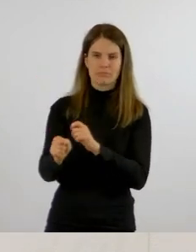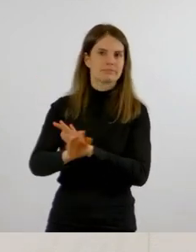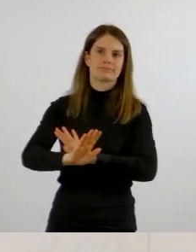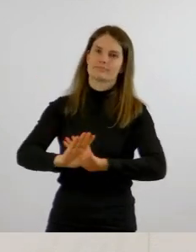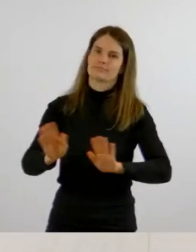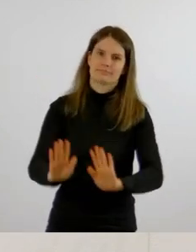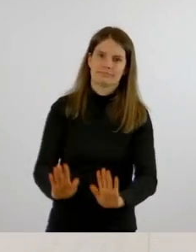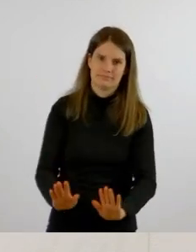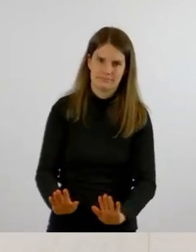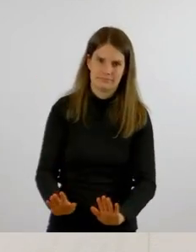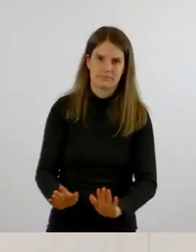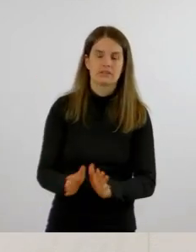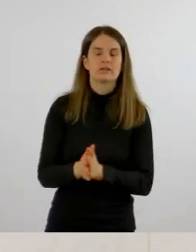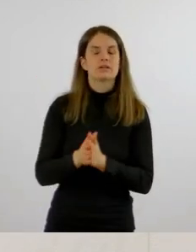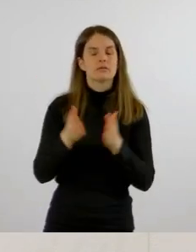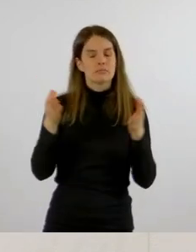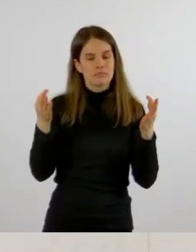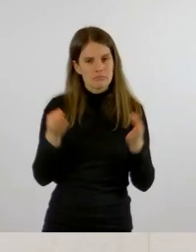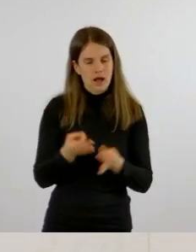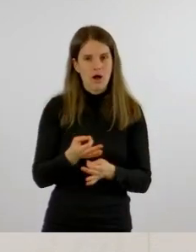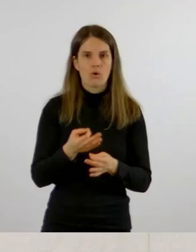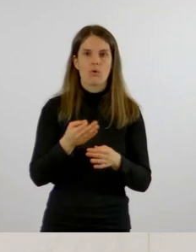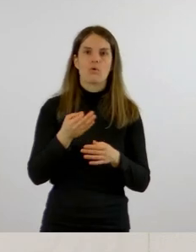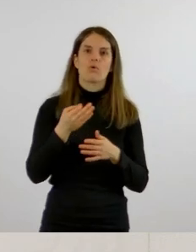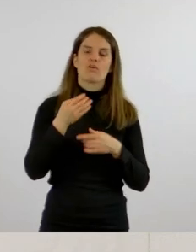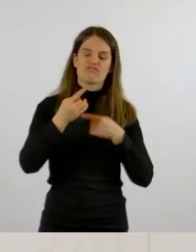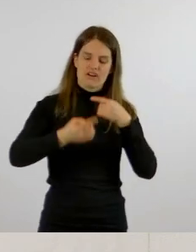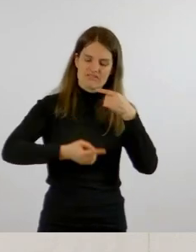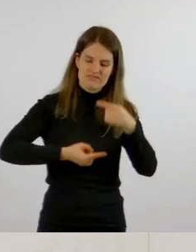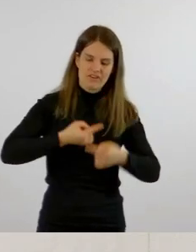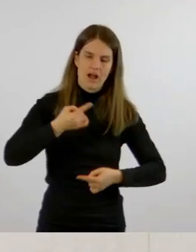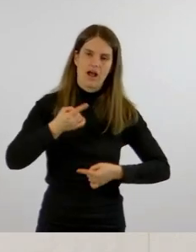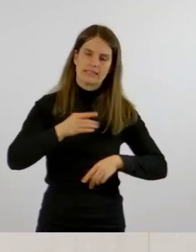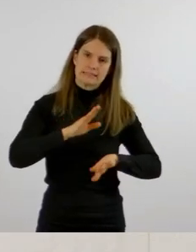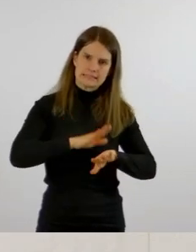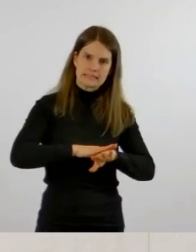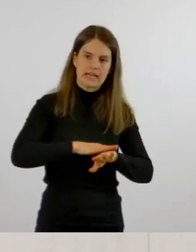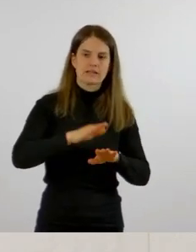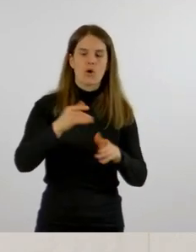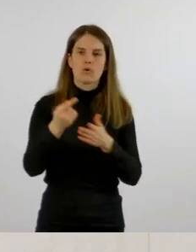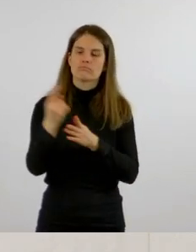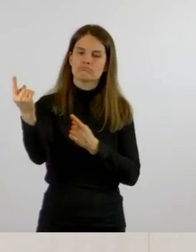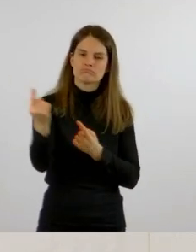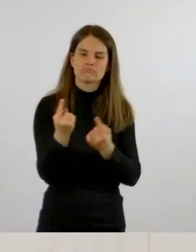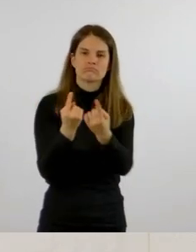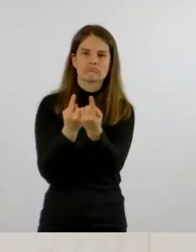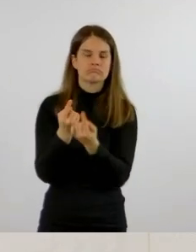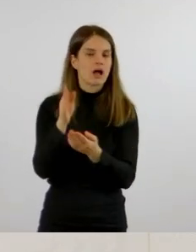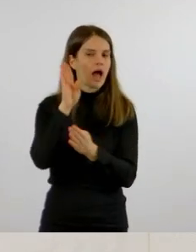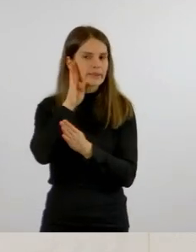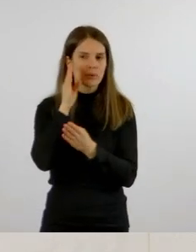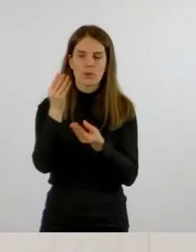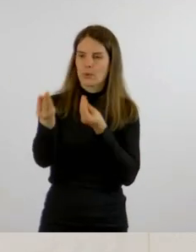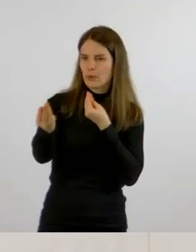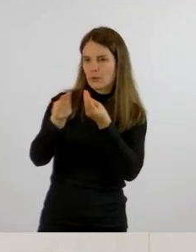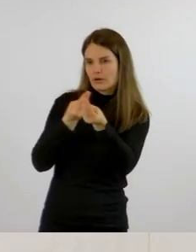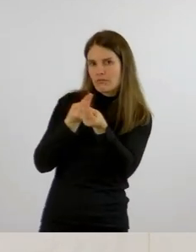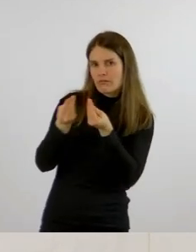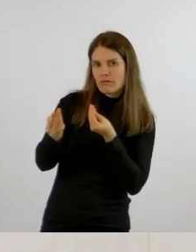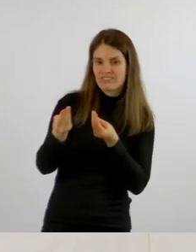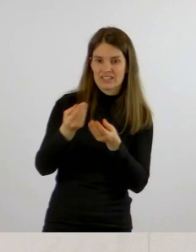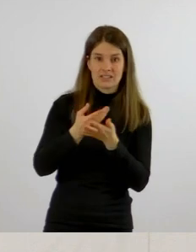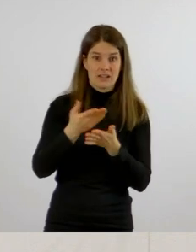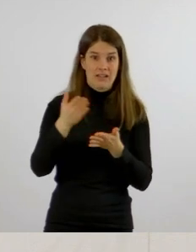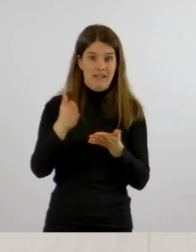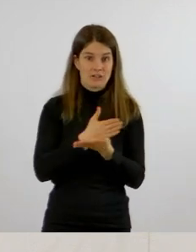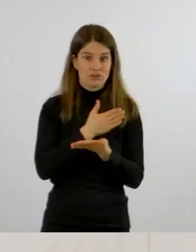das Bedarf eines schwierigen Verfahrens mit Anhörungen, sodass niemand von einer solchen